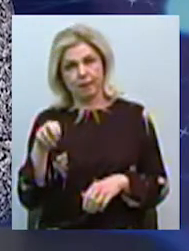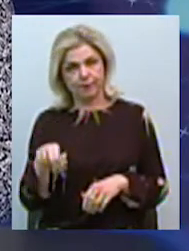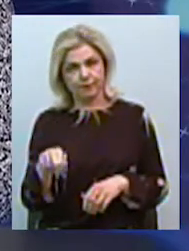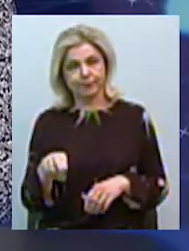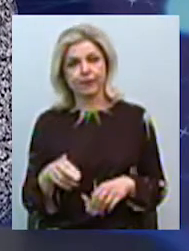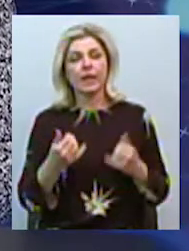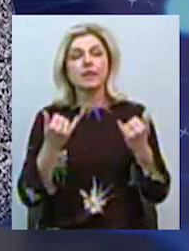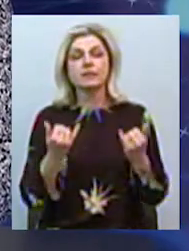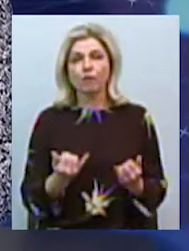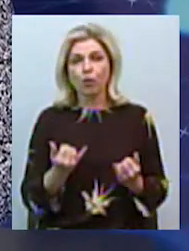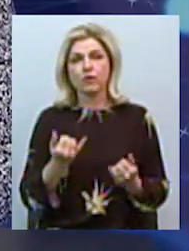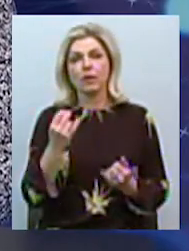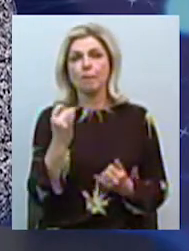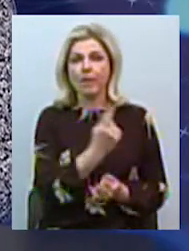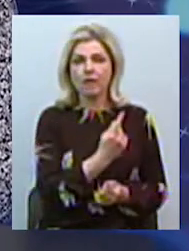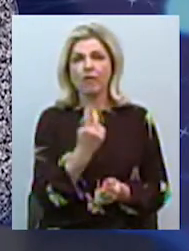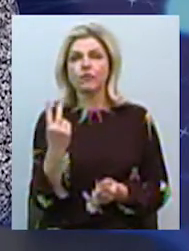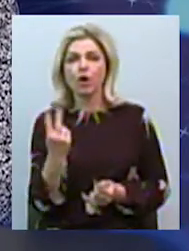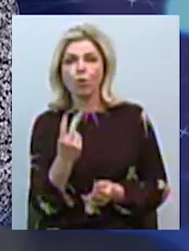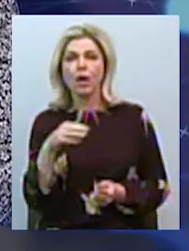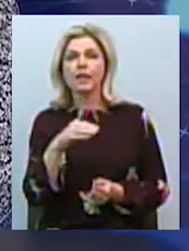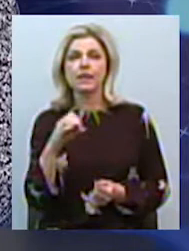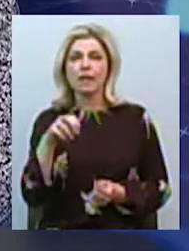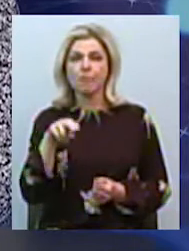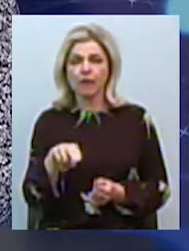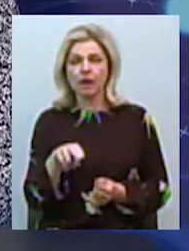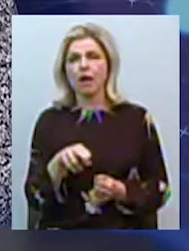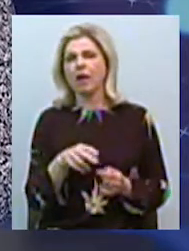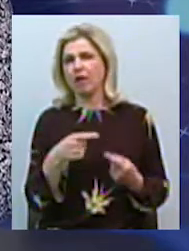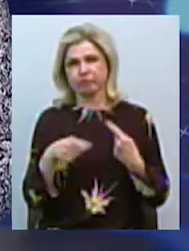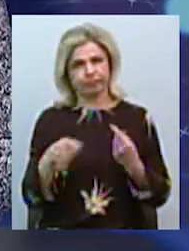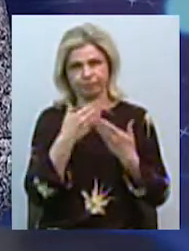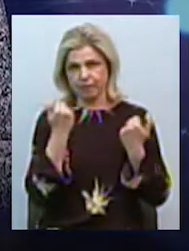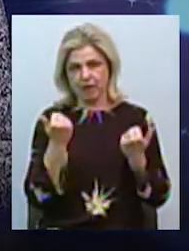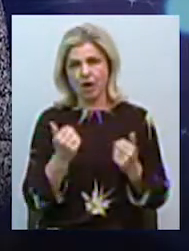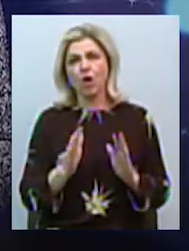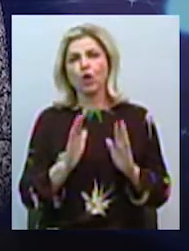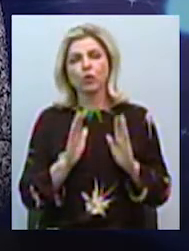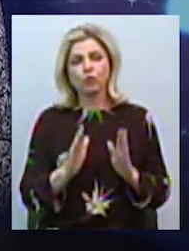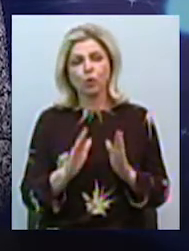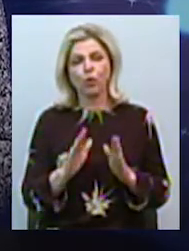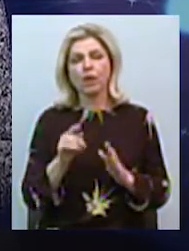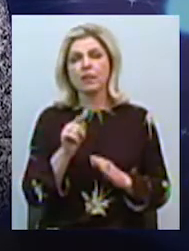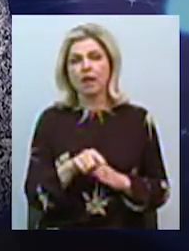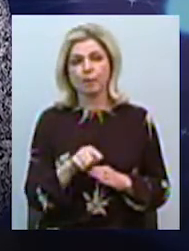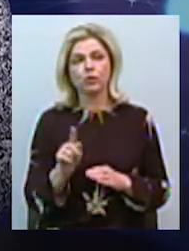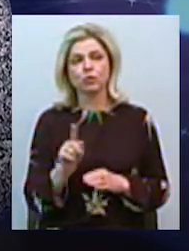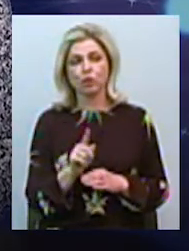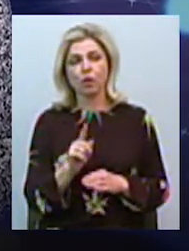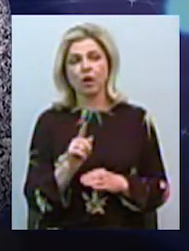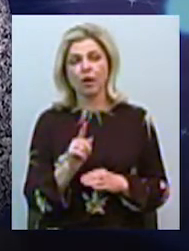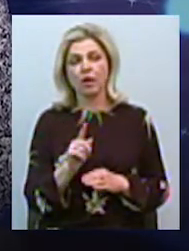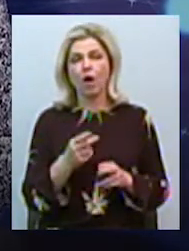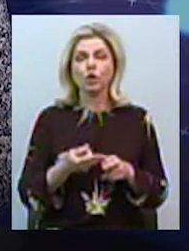ми знаємо, що і перший, і другий тип течення не відрікається. Відрікається тим, що в